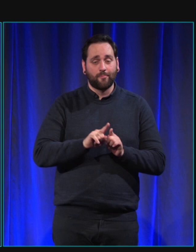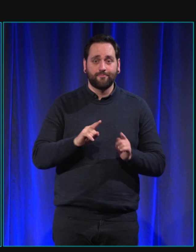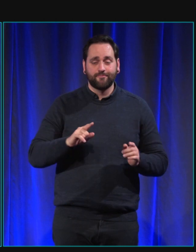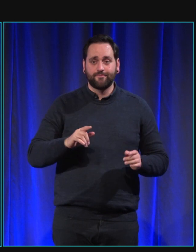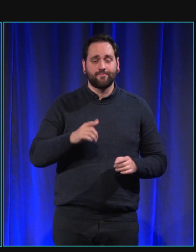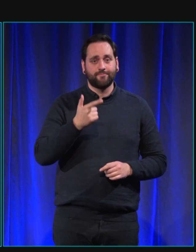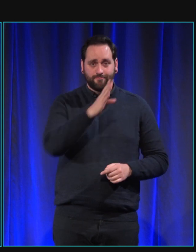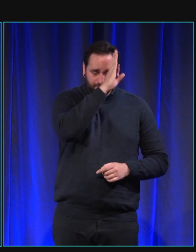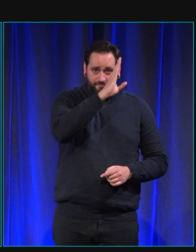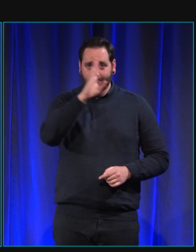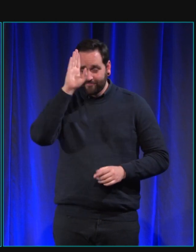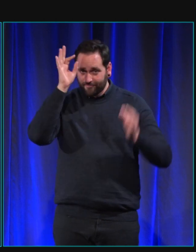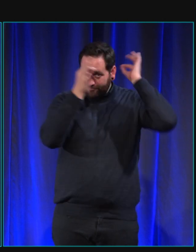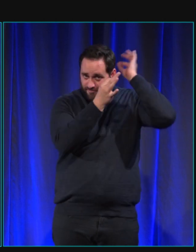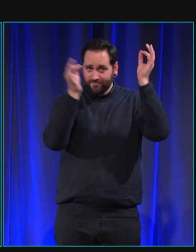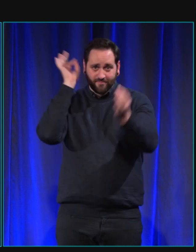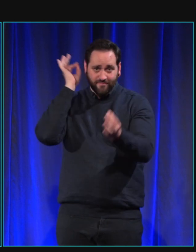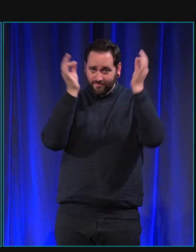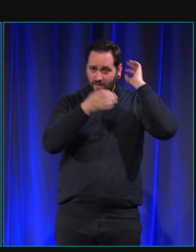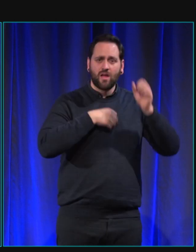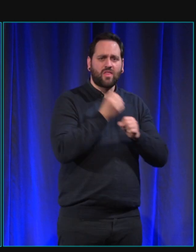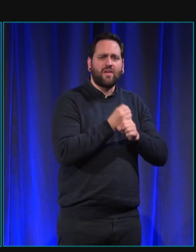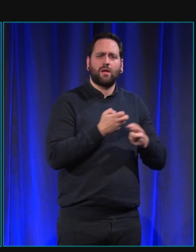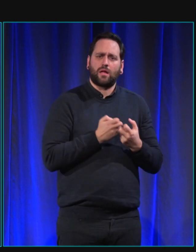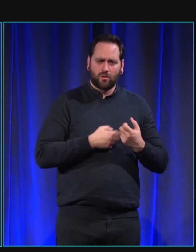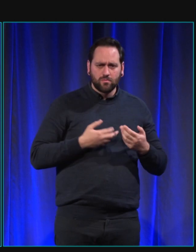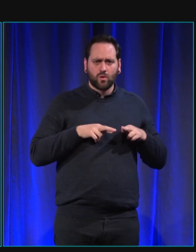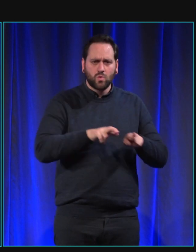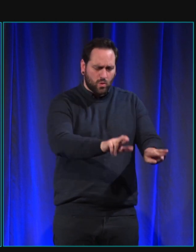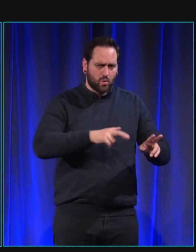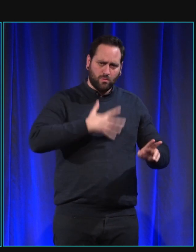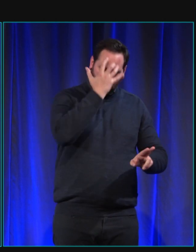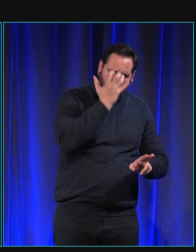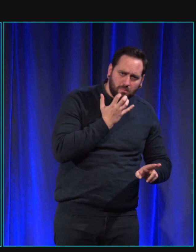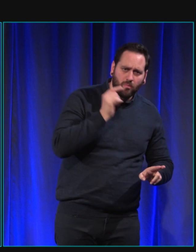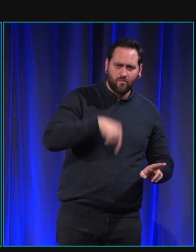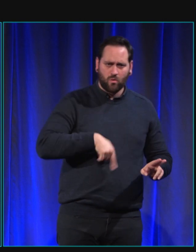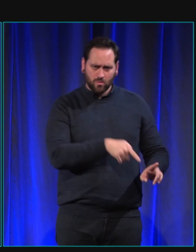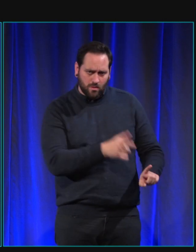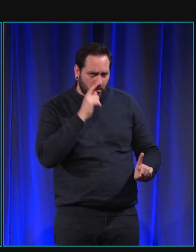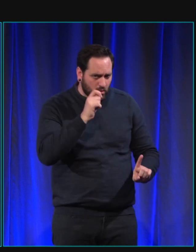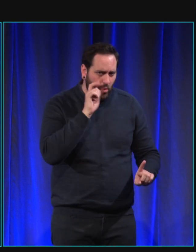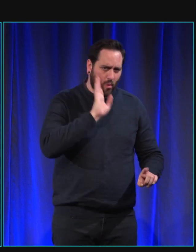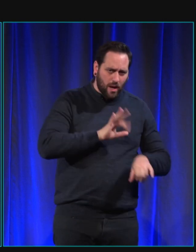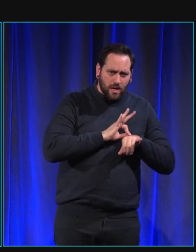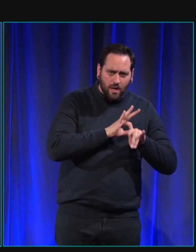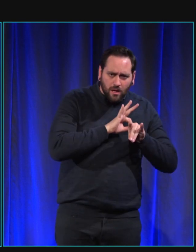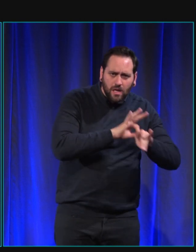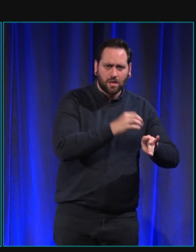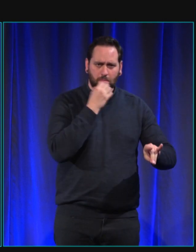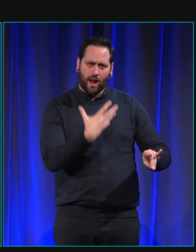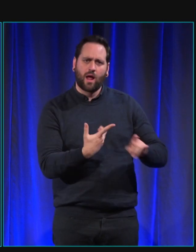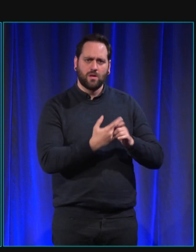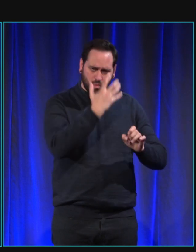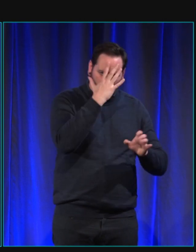fois c'est vrai dans la rue quand on est un peu exigeant à lui demander de faire attention de rester bien concentré dans son